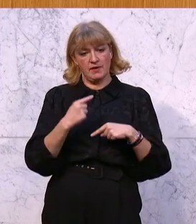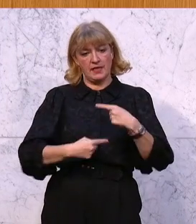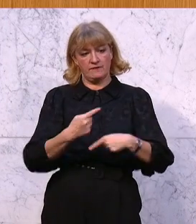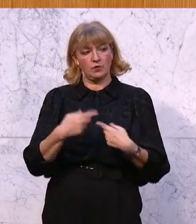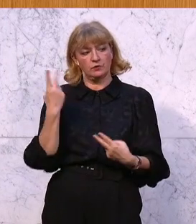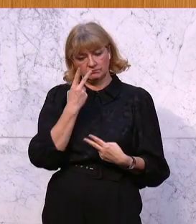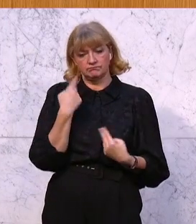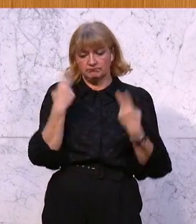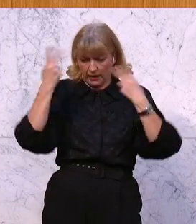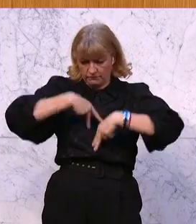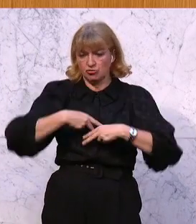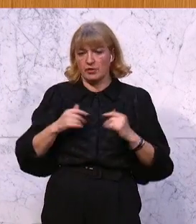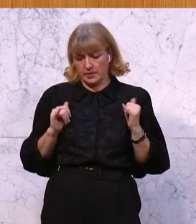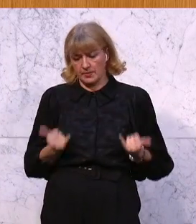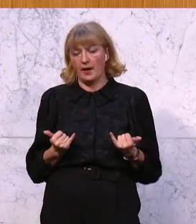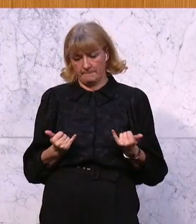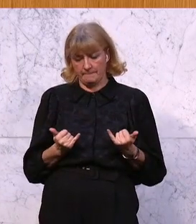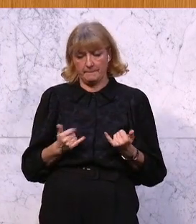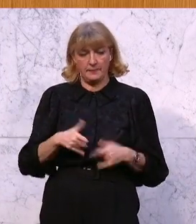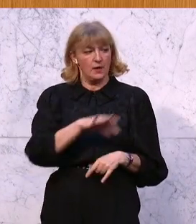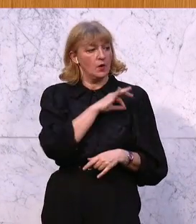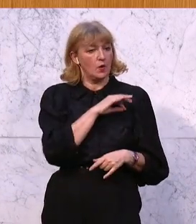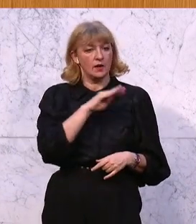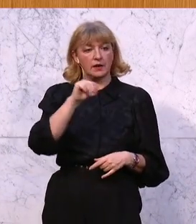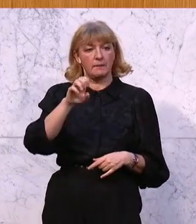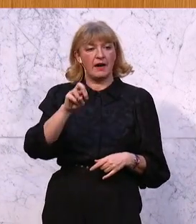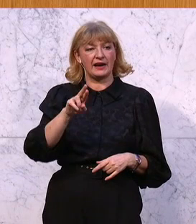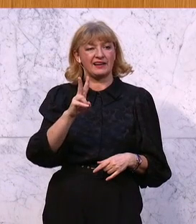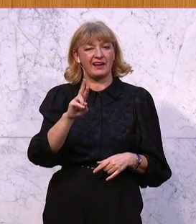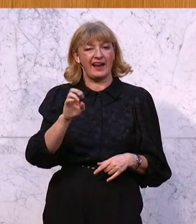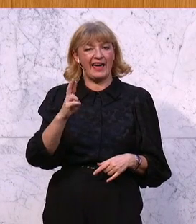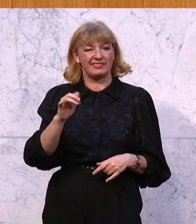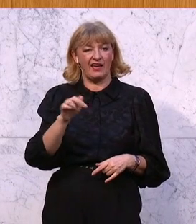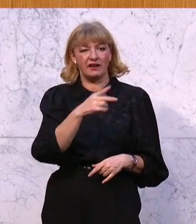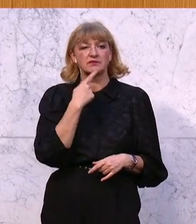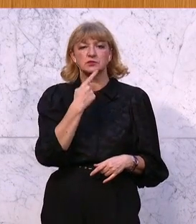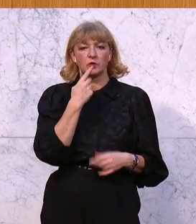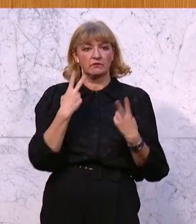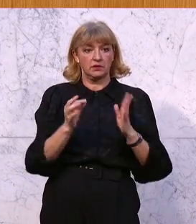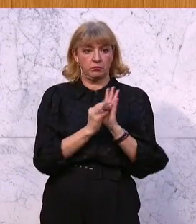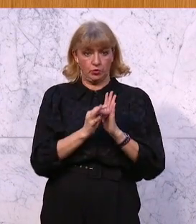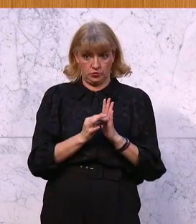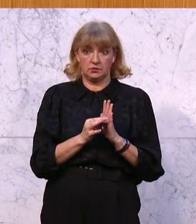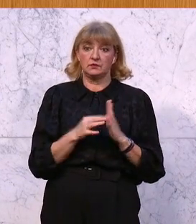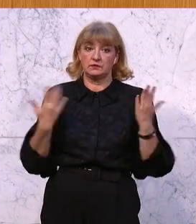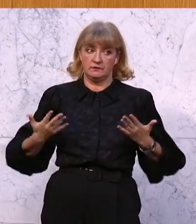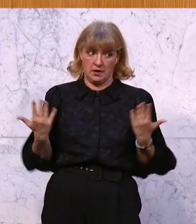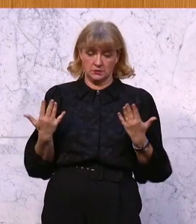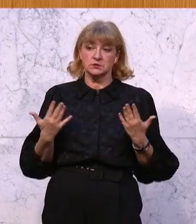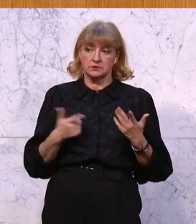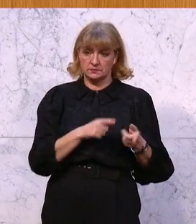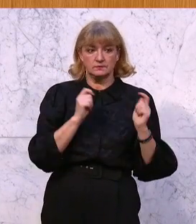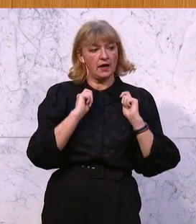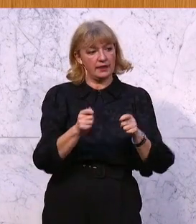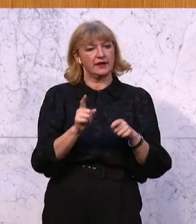natürlich auch zu. Doch der Kollege Markreiter hat schon einen sehr wichtigen Punkt angesprochen. Mit einem Antrag, wie